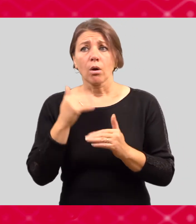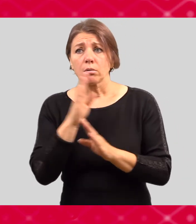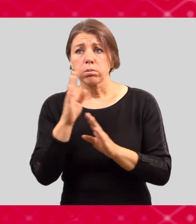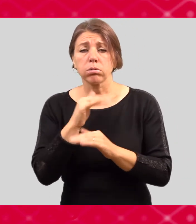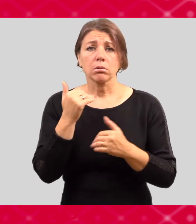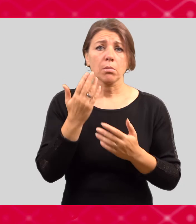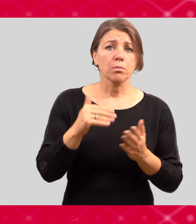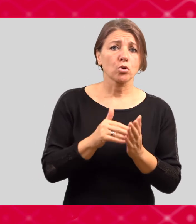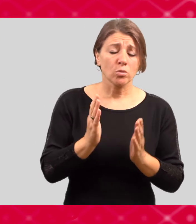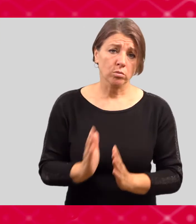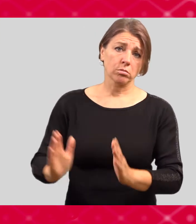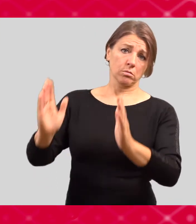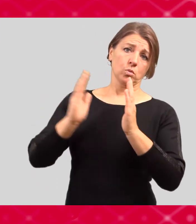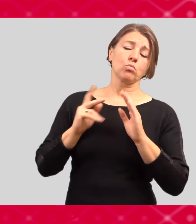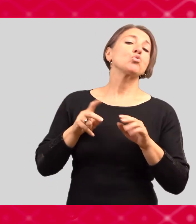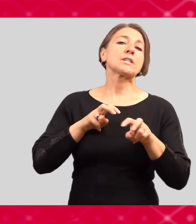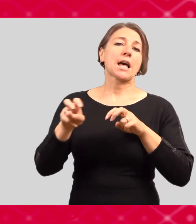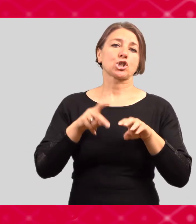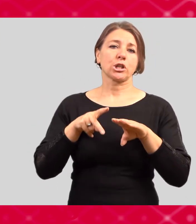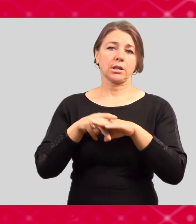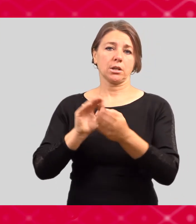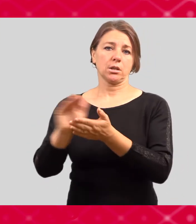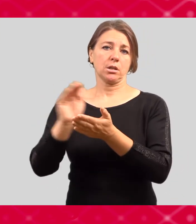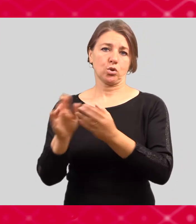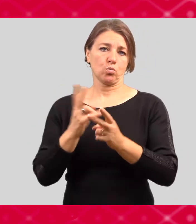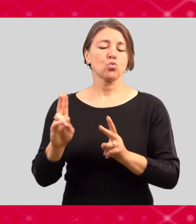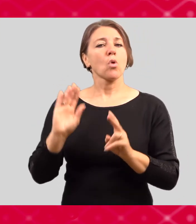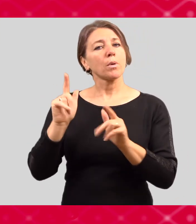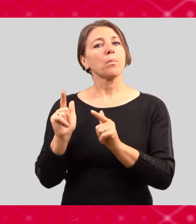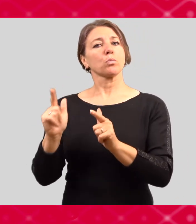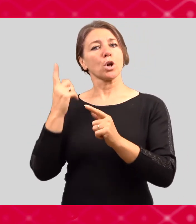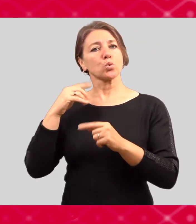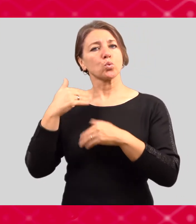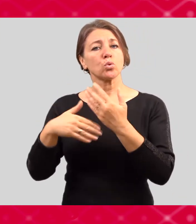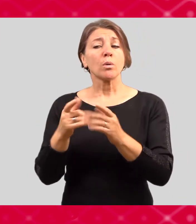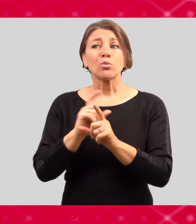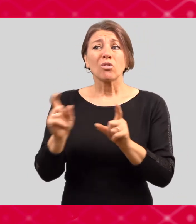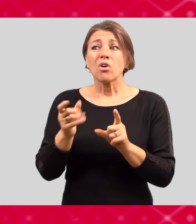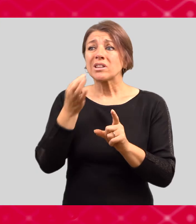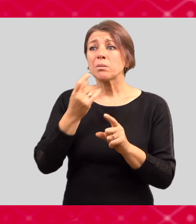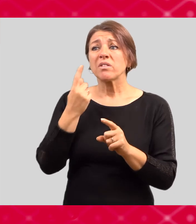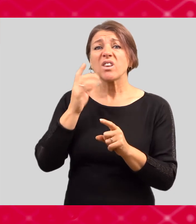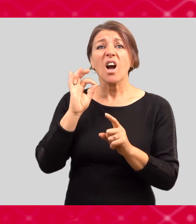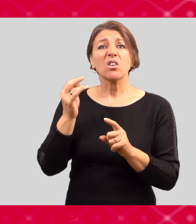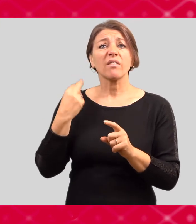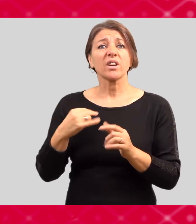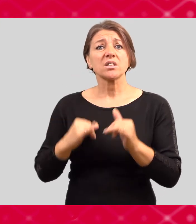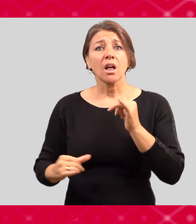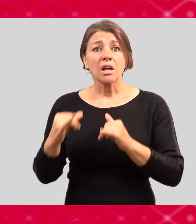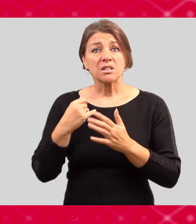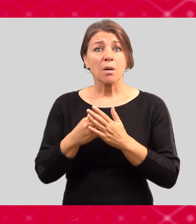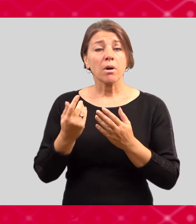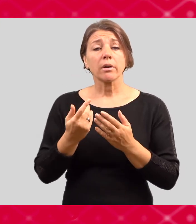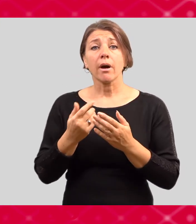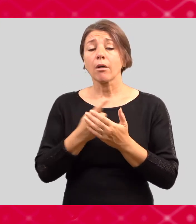obrátit, můžeme je zařídit, abyste mohli studovat a aby vás to, že nemáte třeba peníze na pořízení notebooku